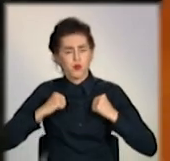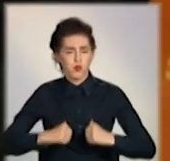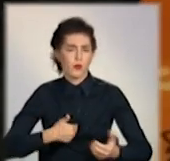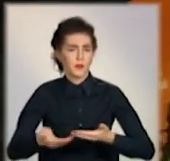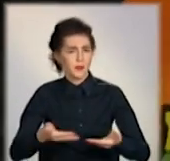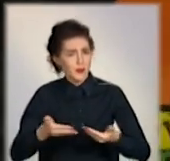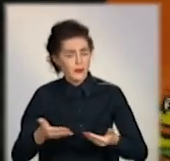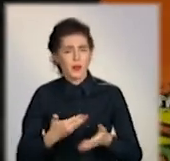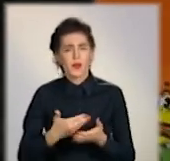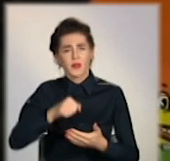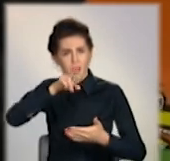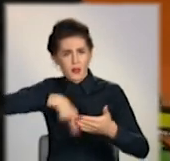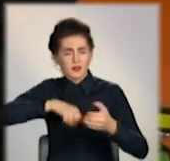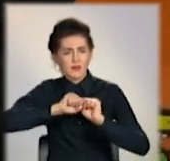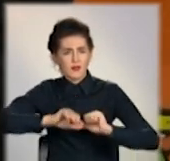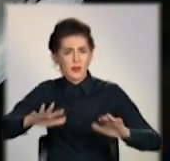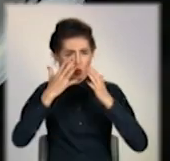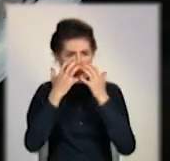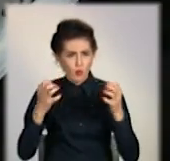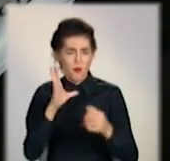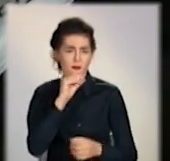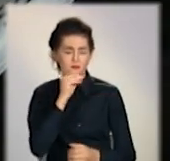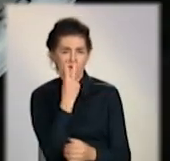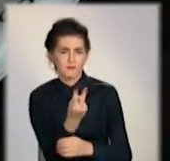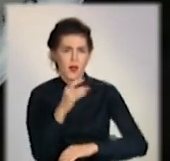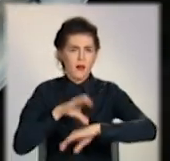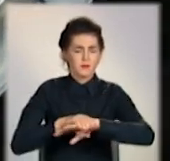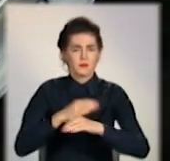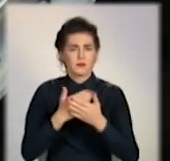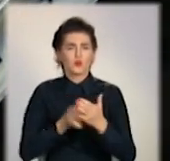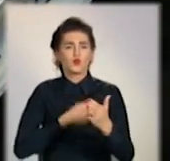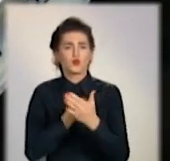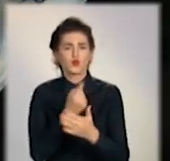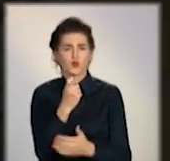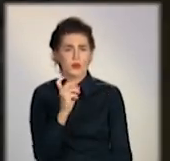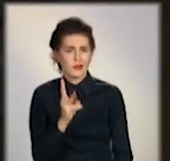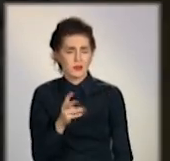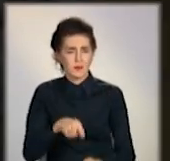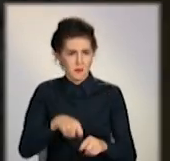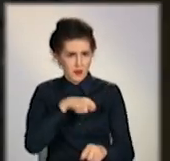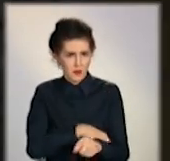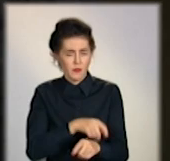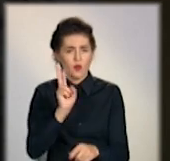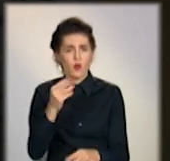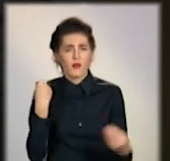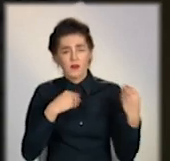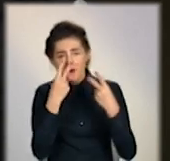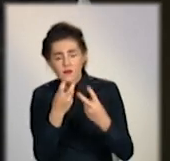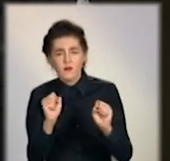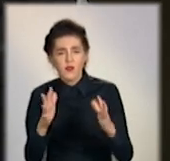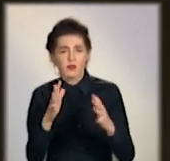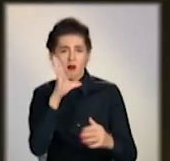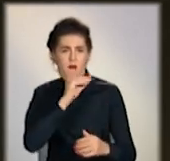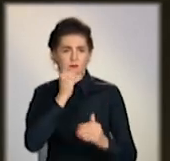Трішки, що світяться у темряві, зроблять пішохода помітним на відстані в 130 метрів. Людей у білому водій побачить лише за